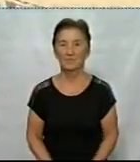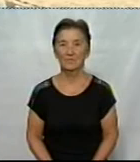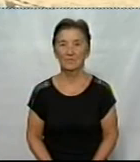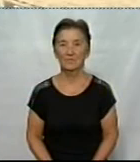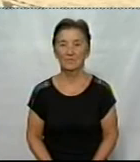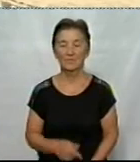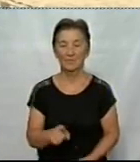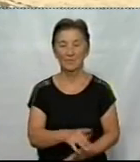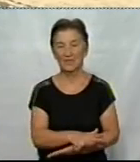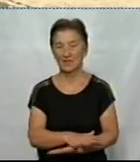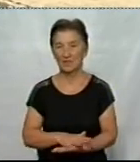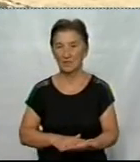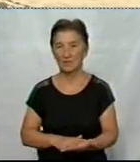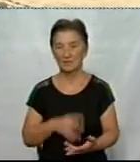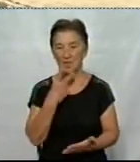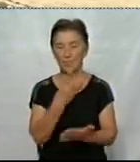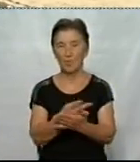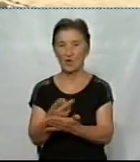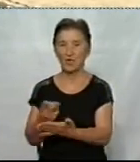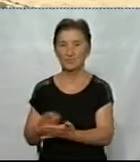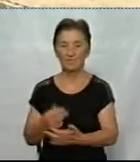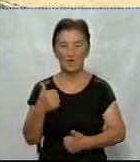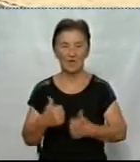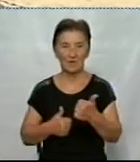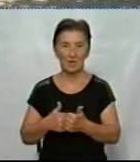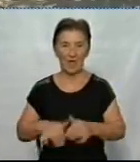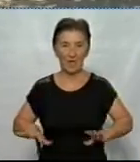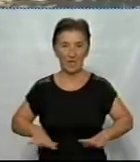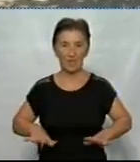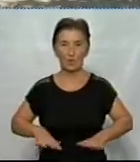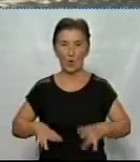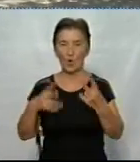Далі – показові виступи вихованців Кропивницького кінного клубу.